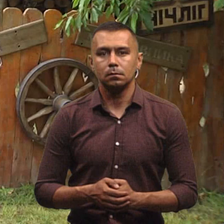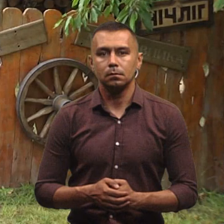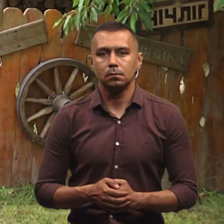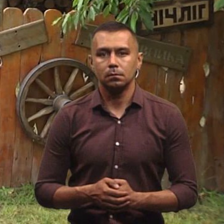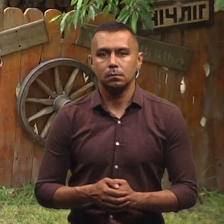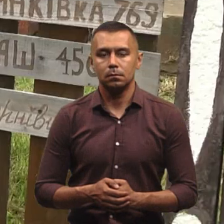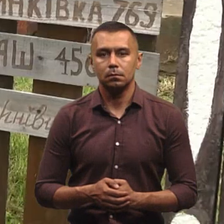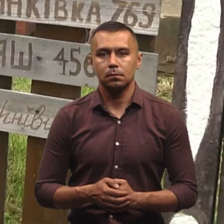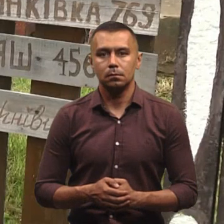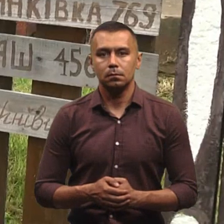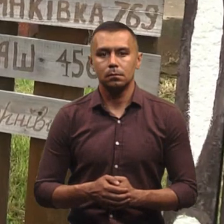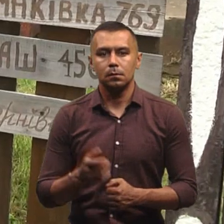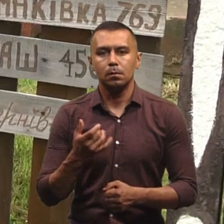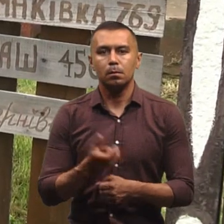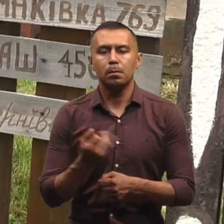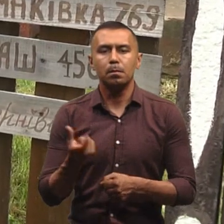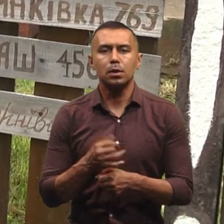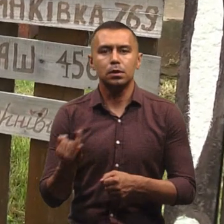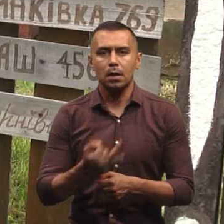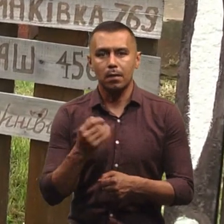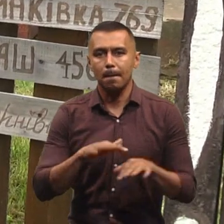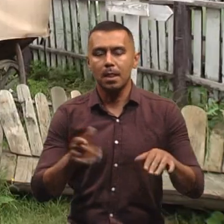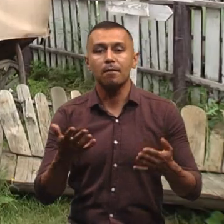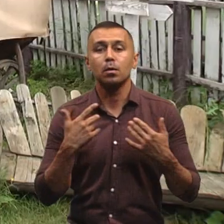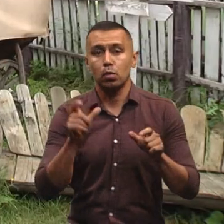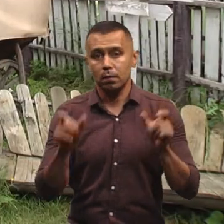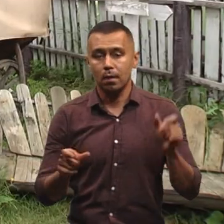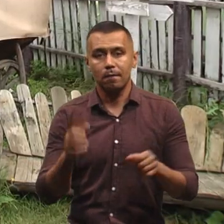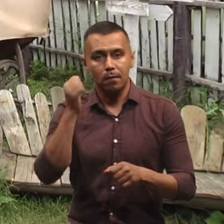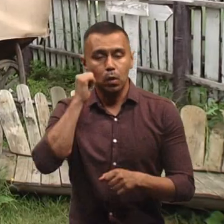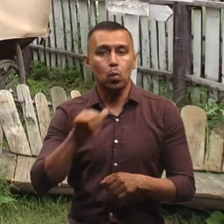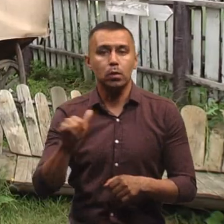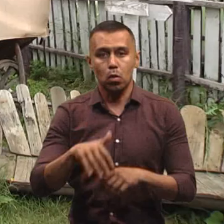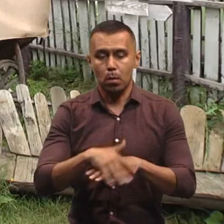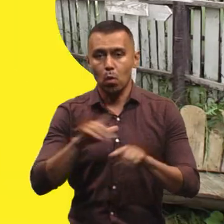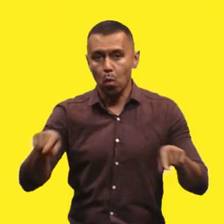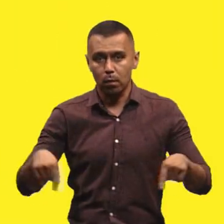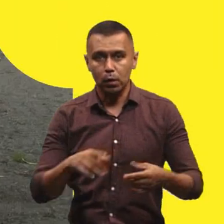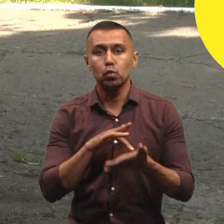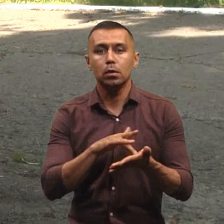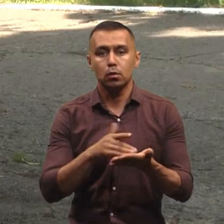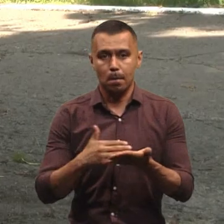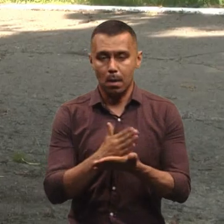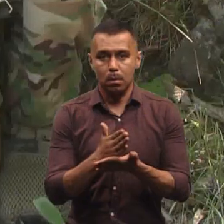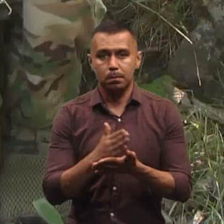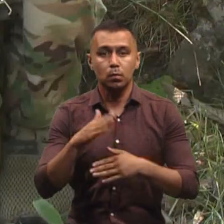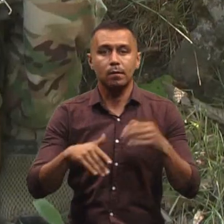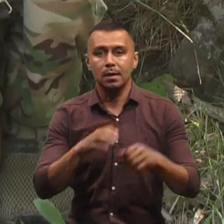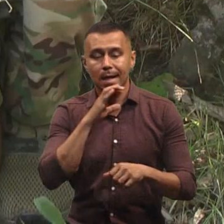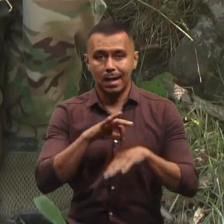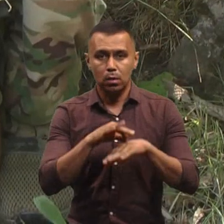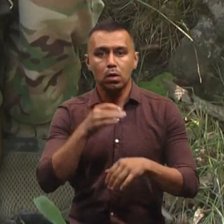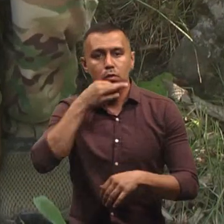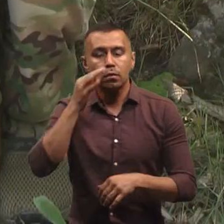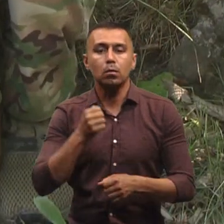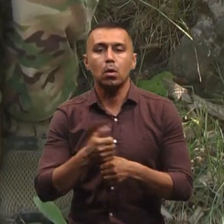З'явилося більше цікавих місць для відпочивальників. У Старушицькій громаді оновили туристичну мапу. Професійний кінолог із досвідом